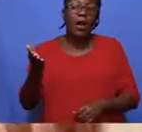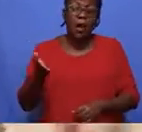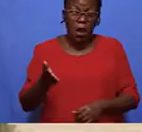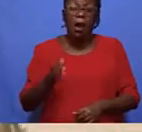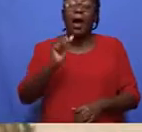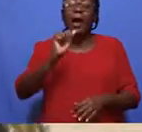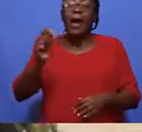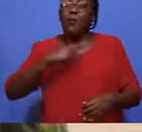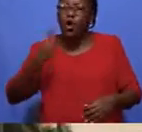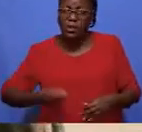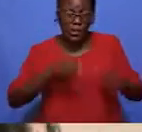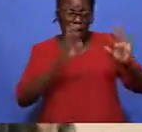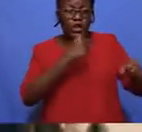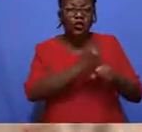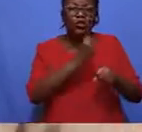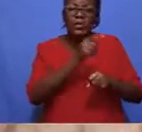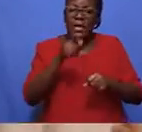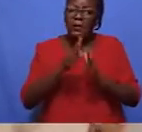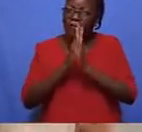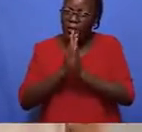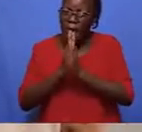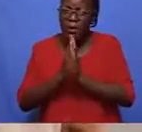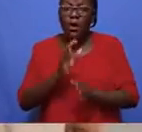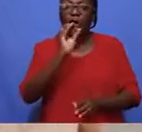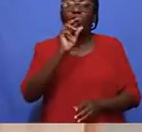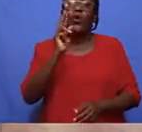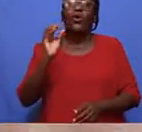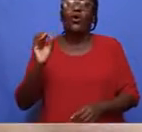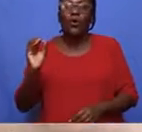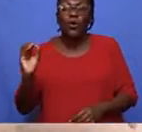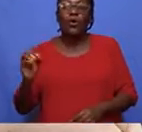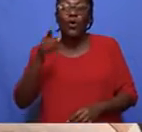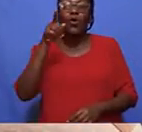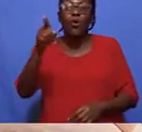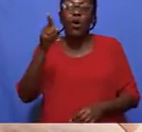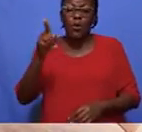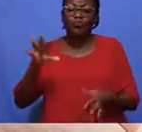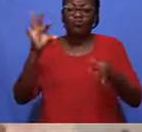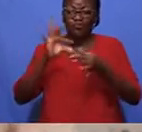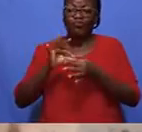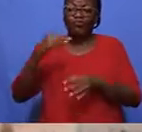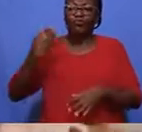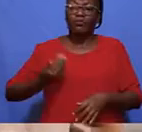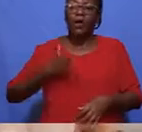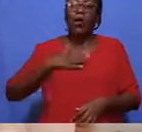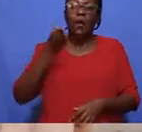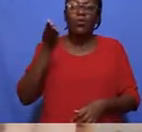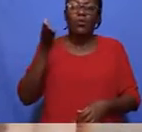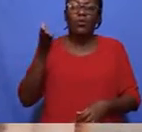Boss, haja nishugulikia hili tafadhaari Oo Kwa hiyo wewe ndo umekua kitembena mke wangu, eh?